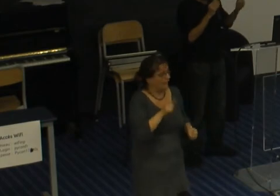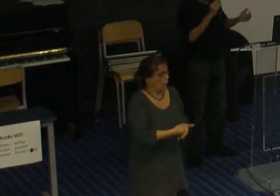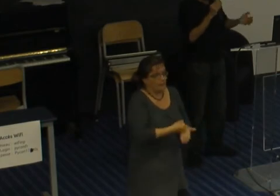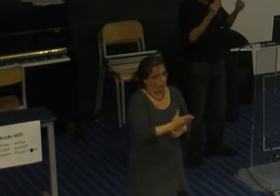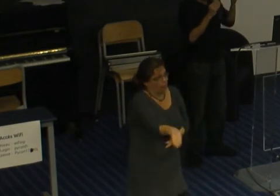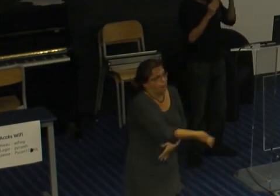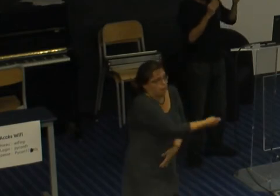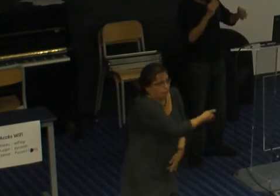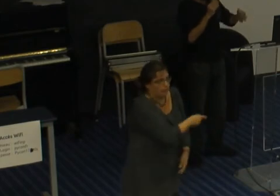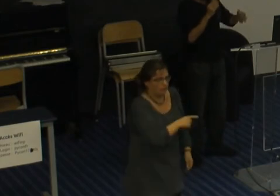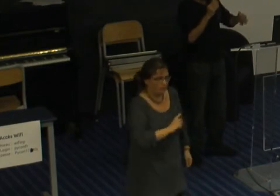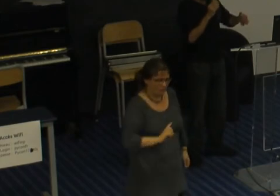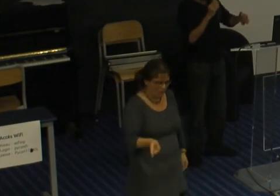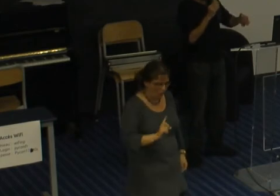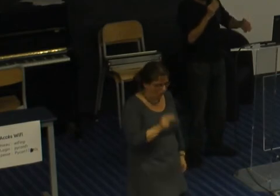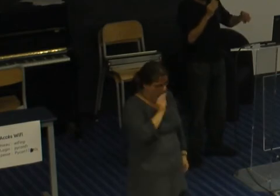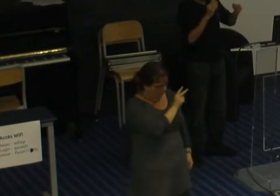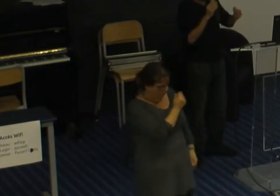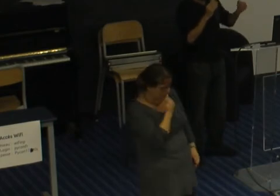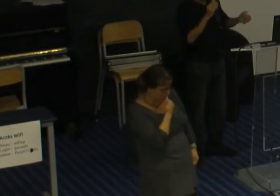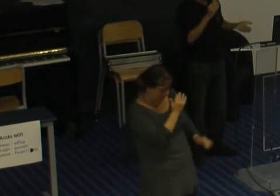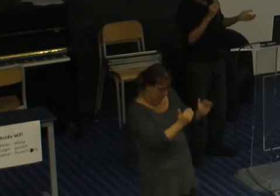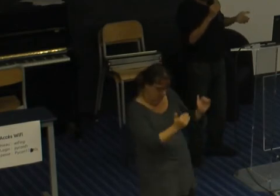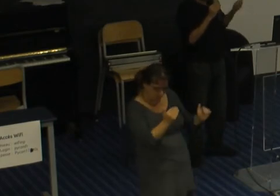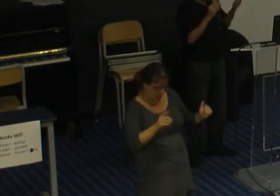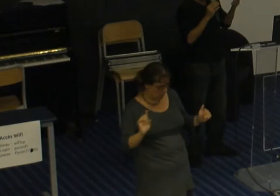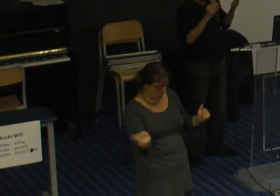il faut savoir donner sa chance aux gens mais